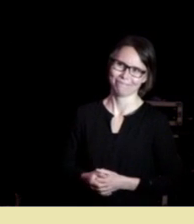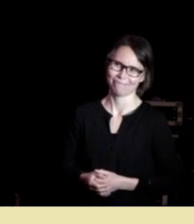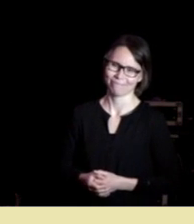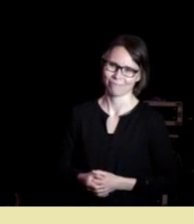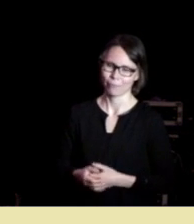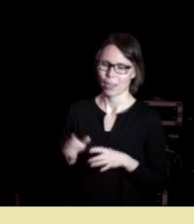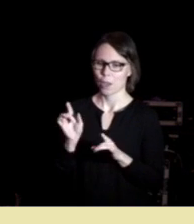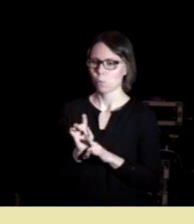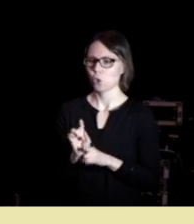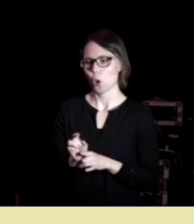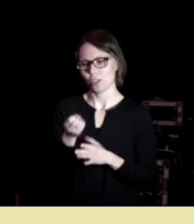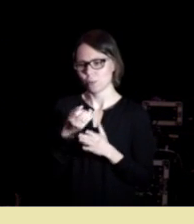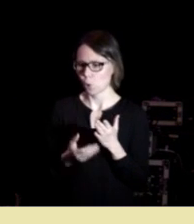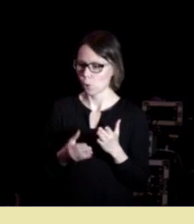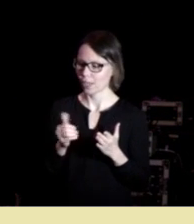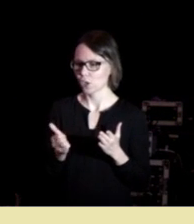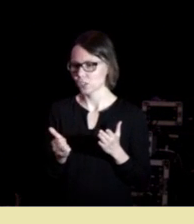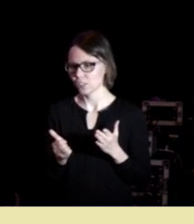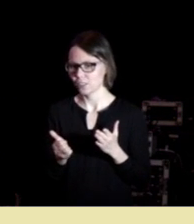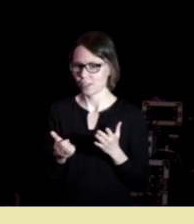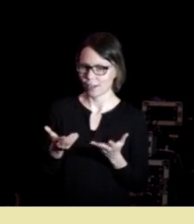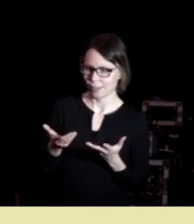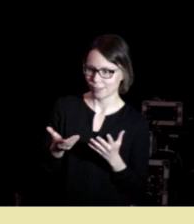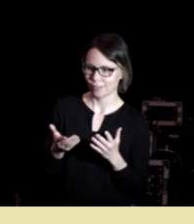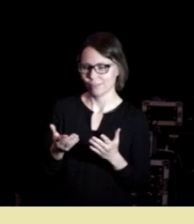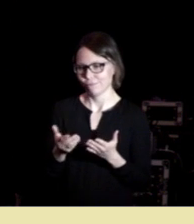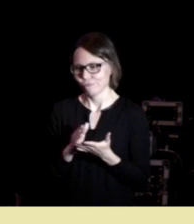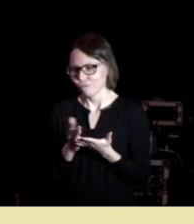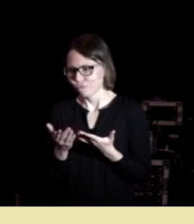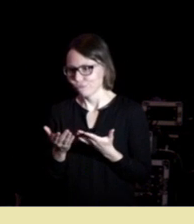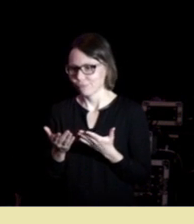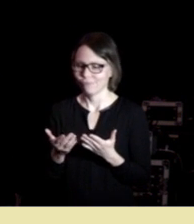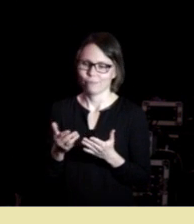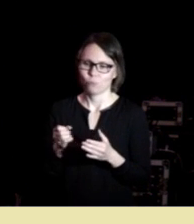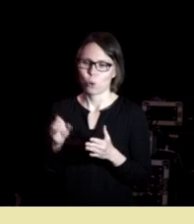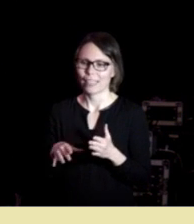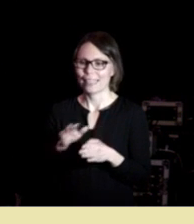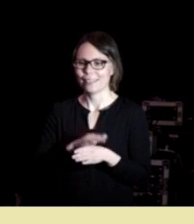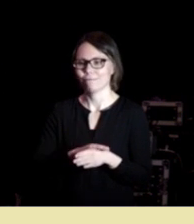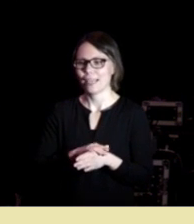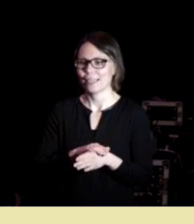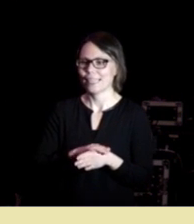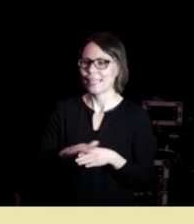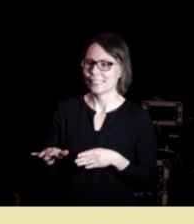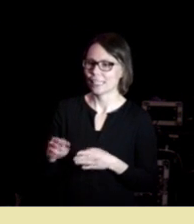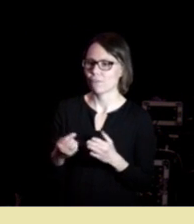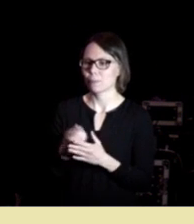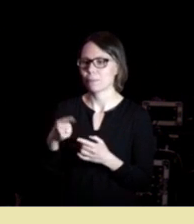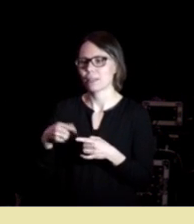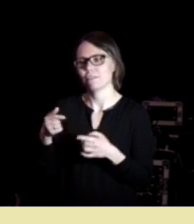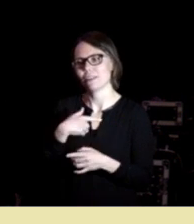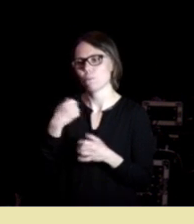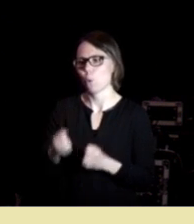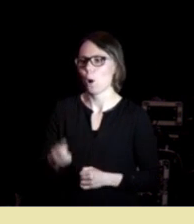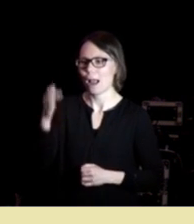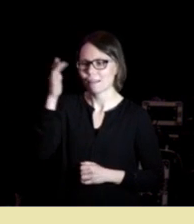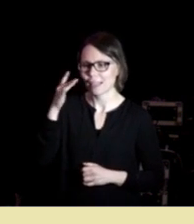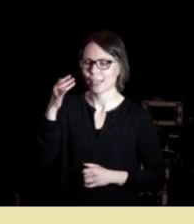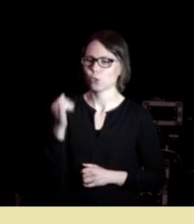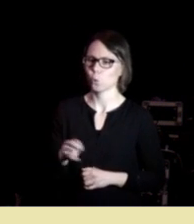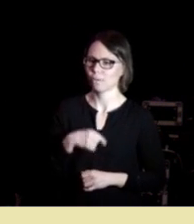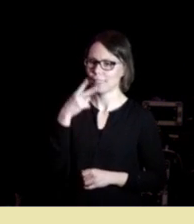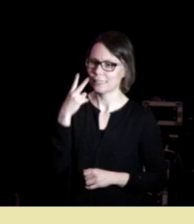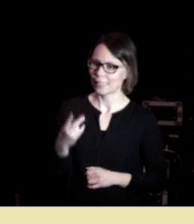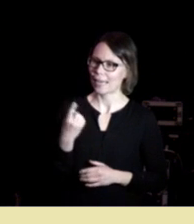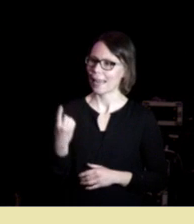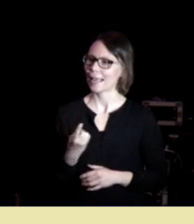Så språket forklerer kanskje også noen reelle kliniske fenomener, men jeg tror nok vi må tørre å tenke, jo, vi ser en del